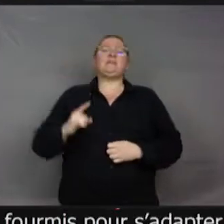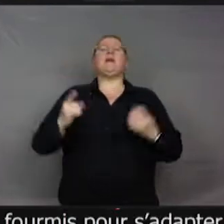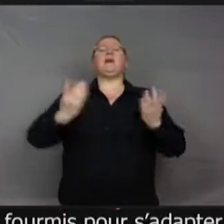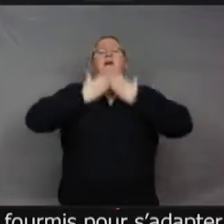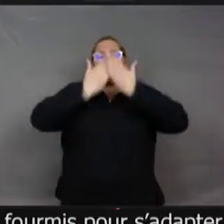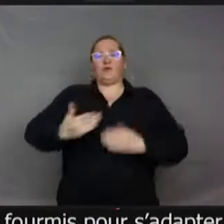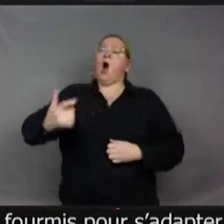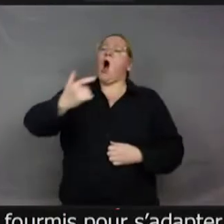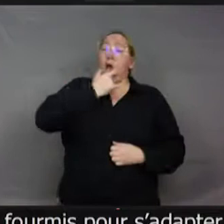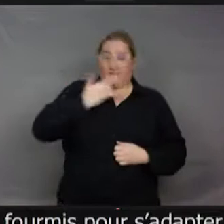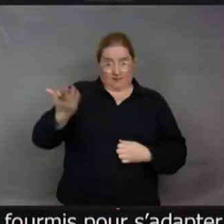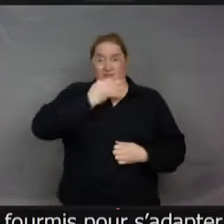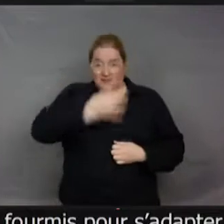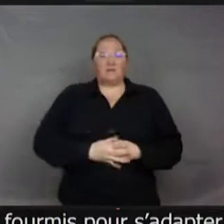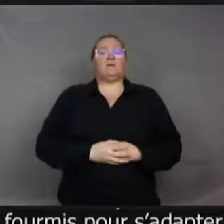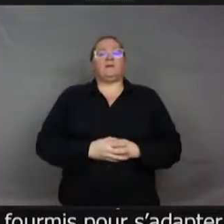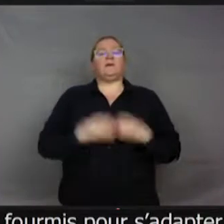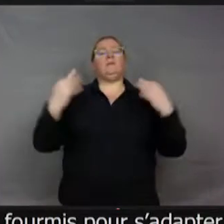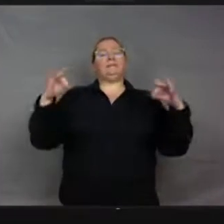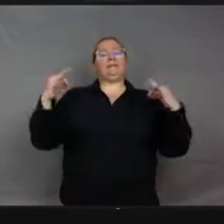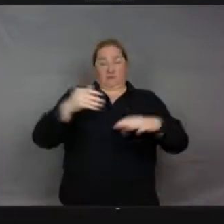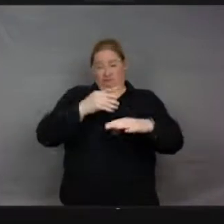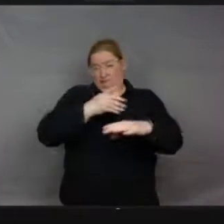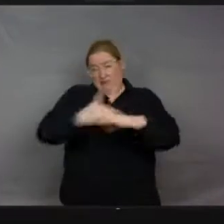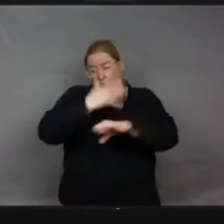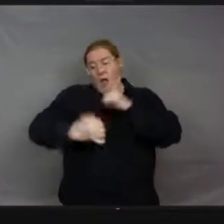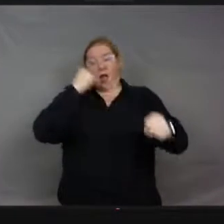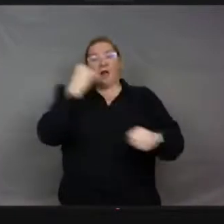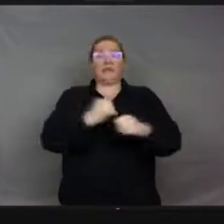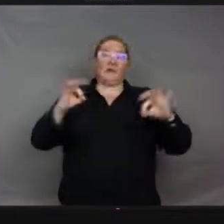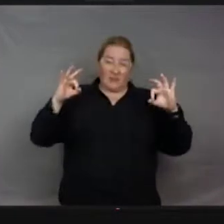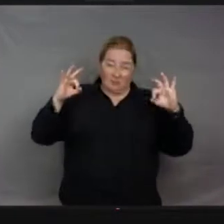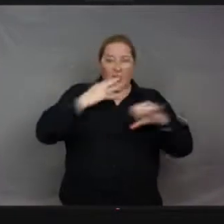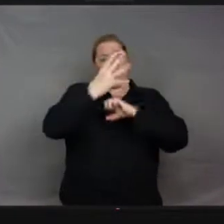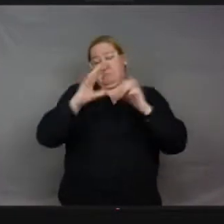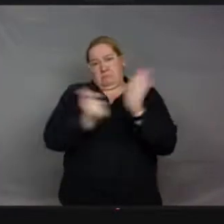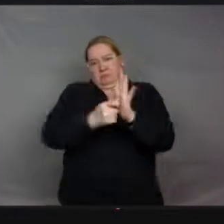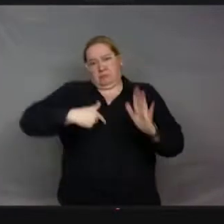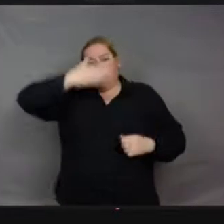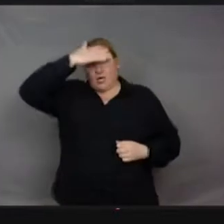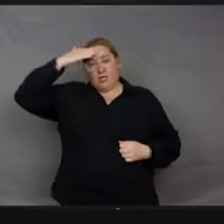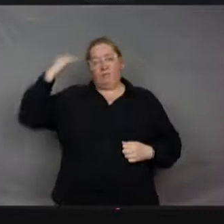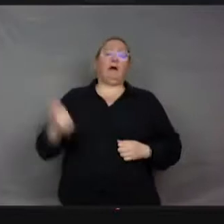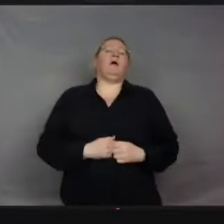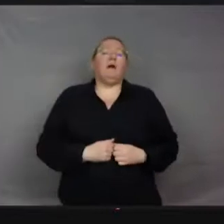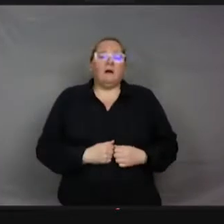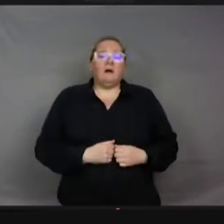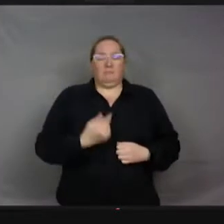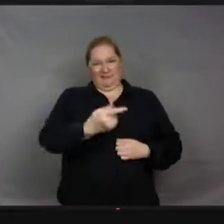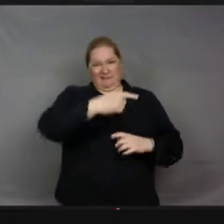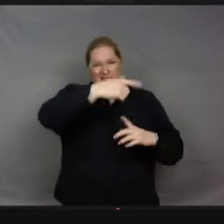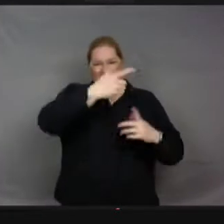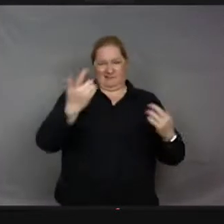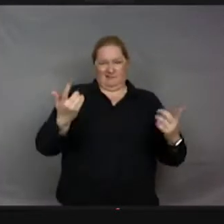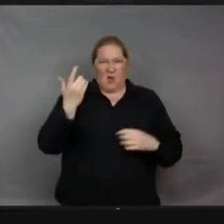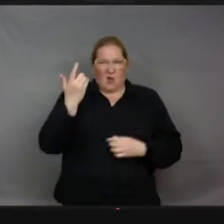dizaines de millions d'années et je n pas le chiffre exact et je ne sais pas si... Là, pour moi, ces champignons, c'est peut-être d'autres fourmis mais